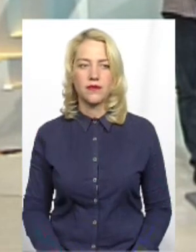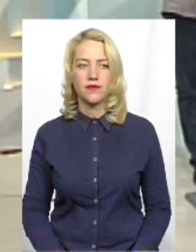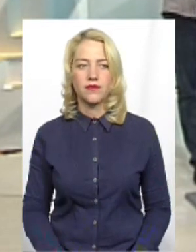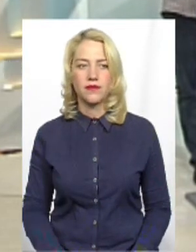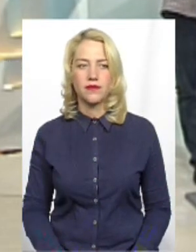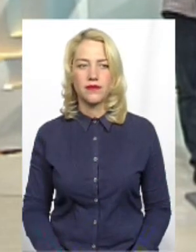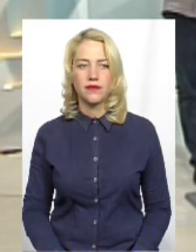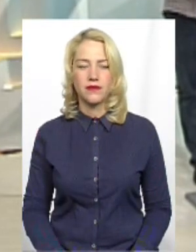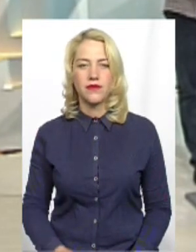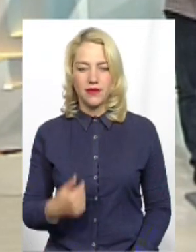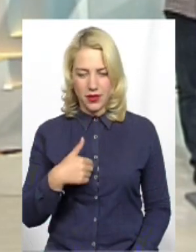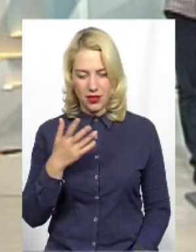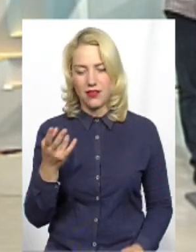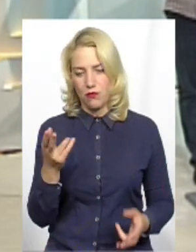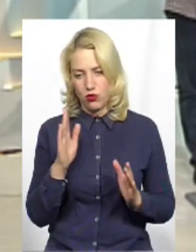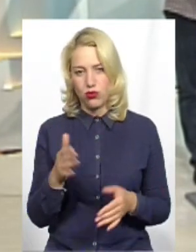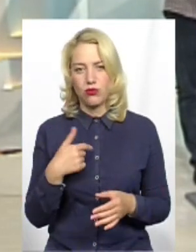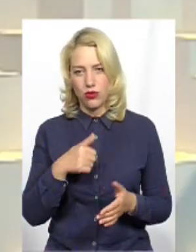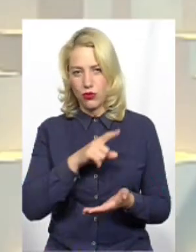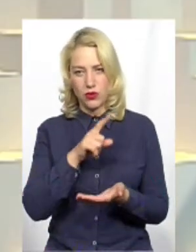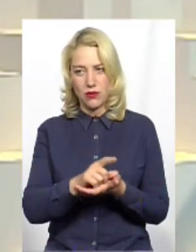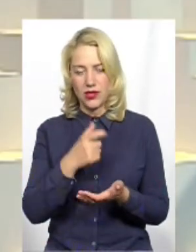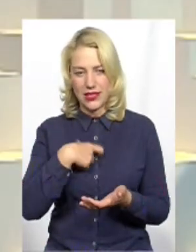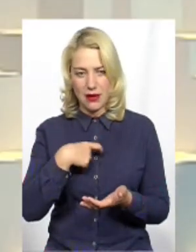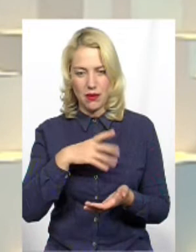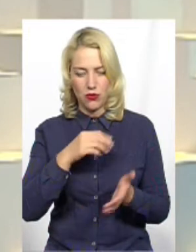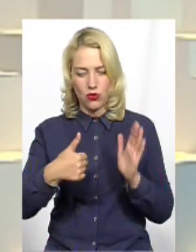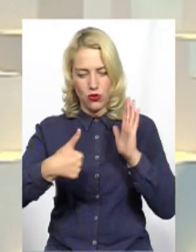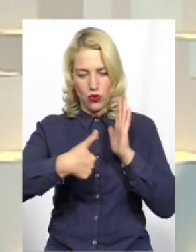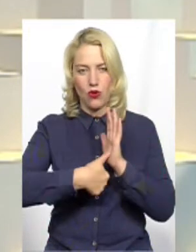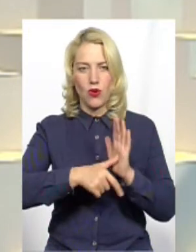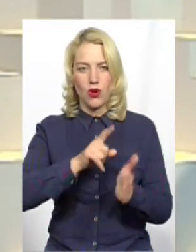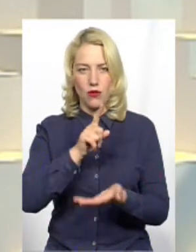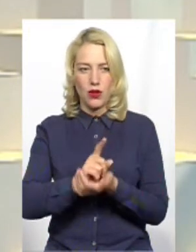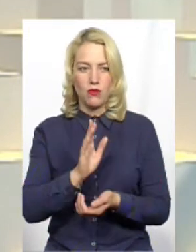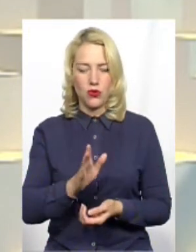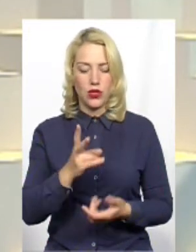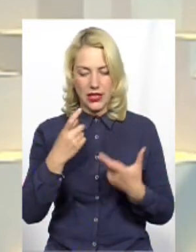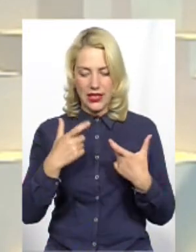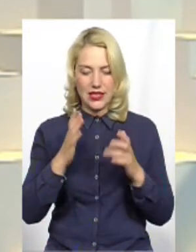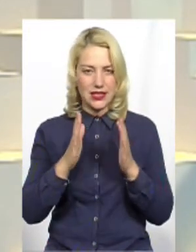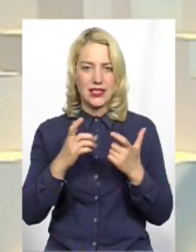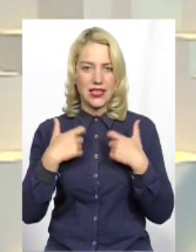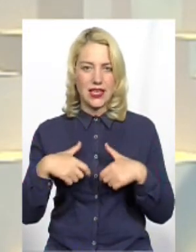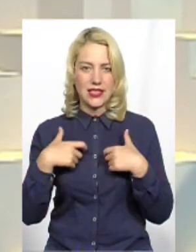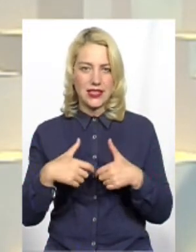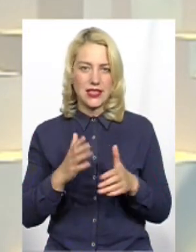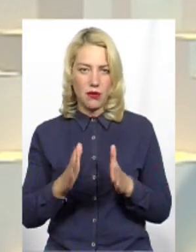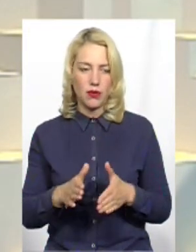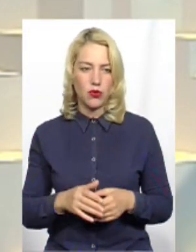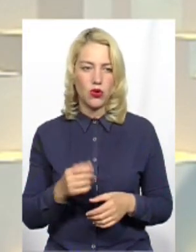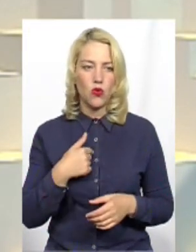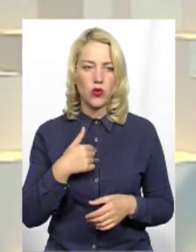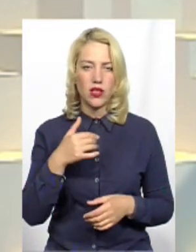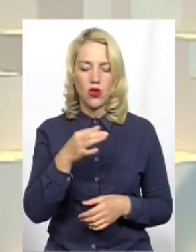я ж повинен нажати кнопку За себе, звісно Тобто тільки за себе? Як я можу нажмати? У нас це і в